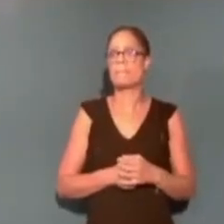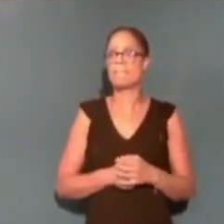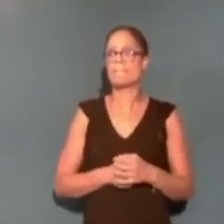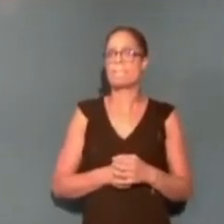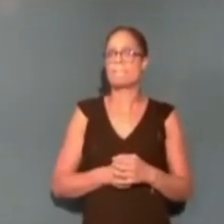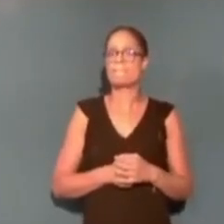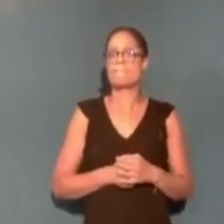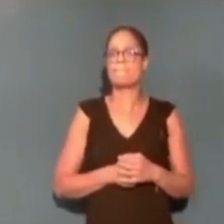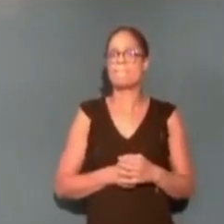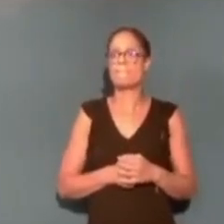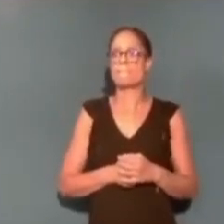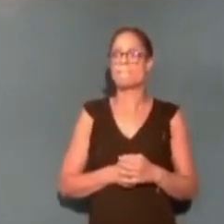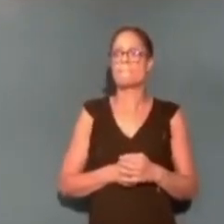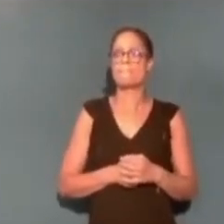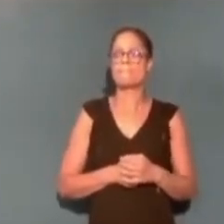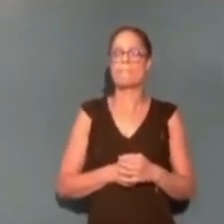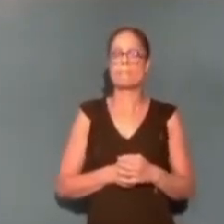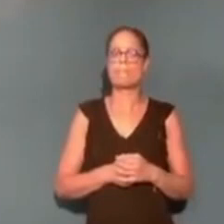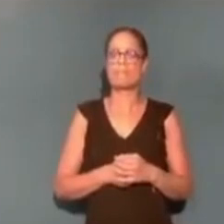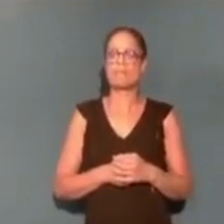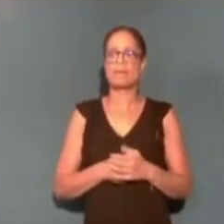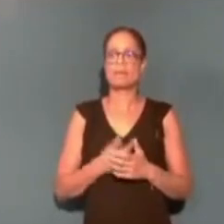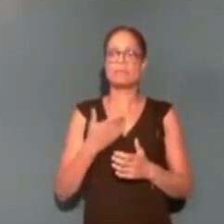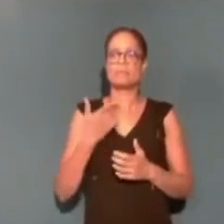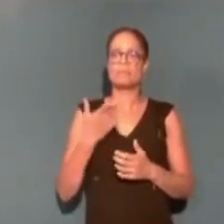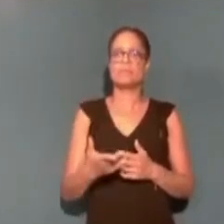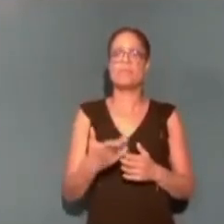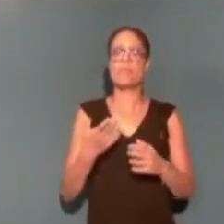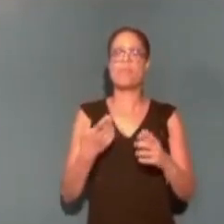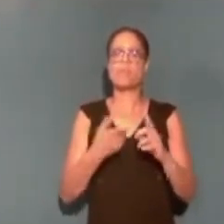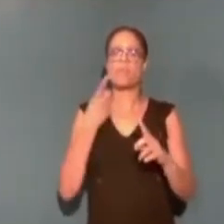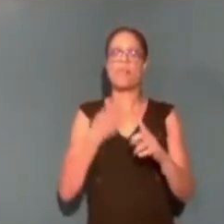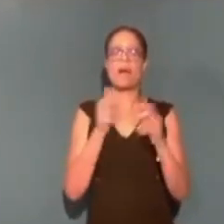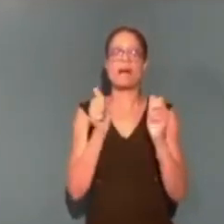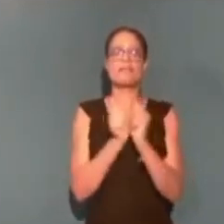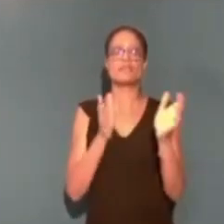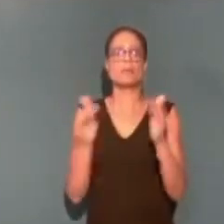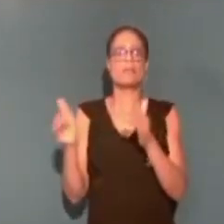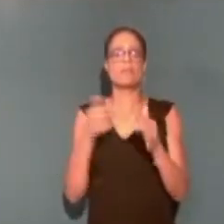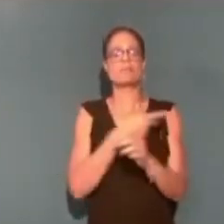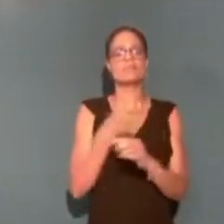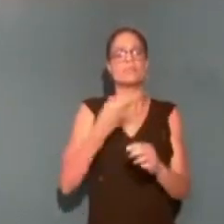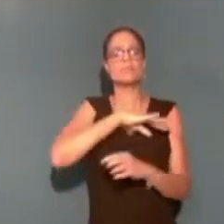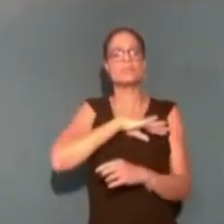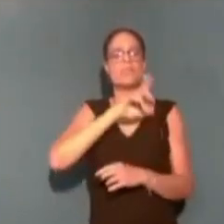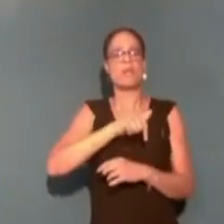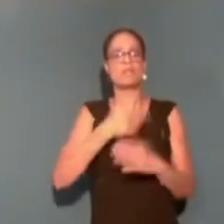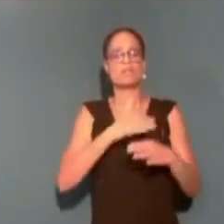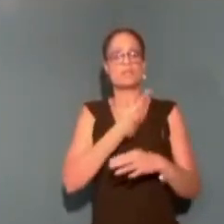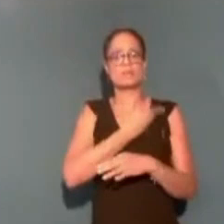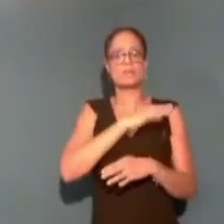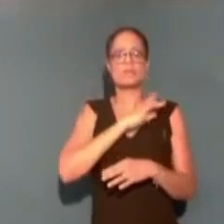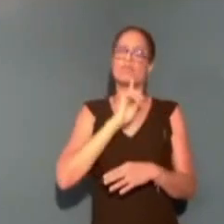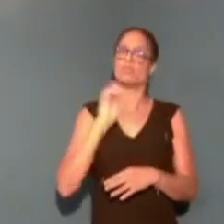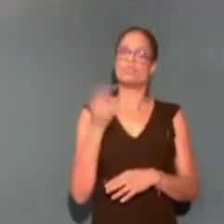du peuple, en particulier sur les domaines dont nous sommes déjà responsables. Nous devons tous avoir honte,